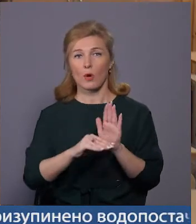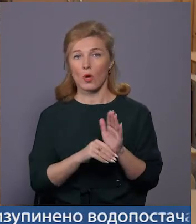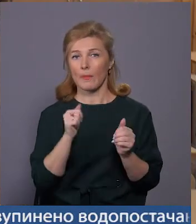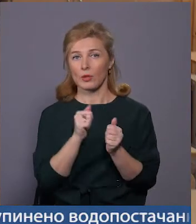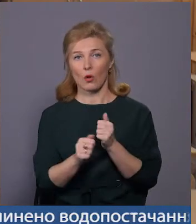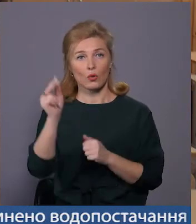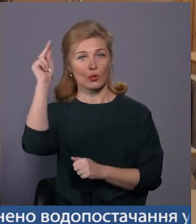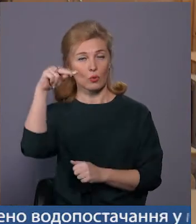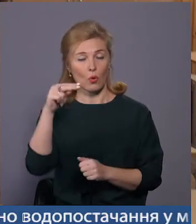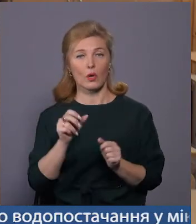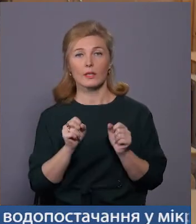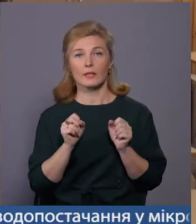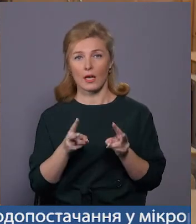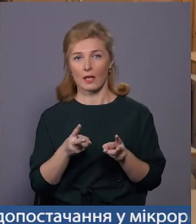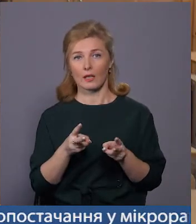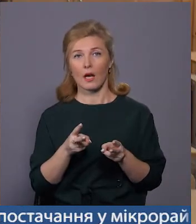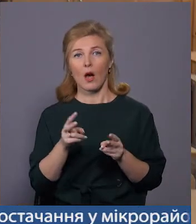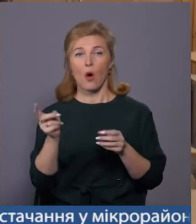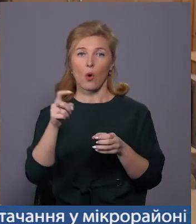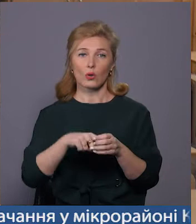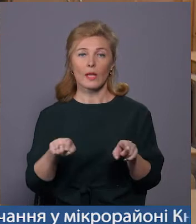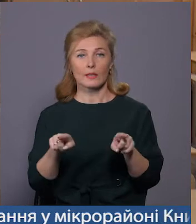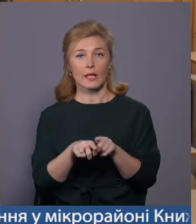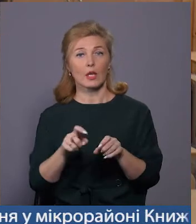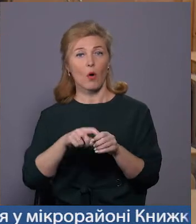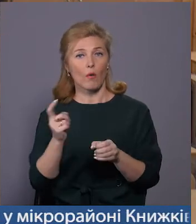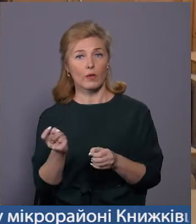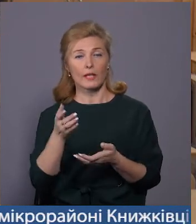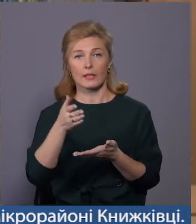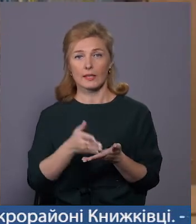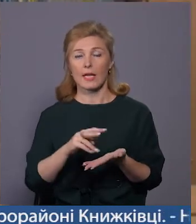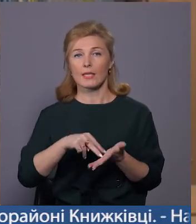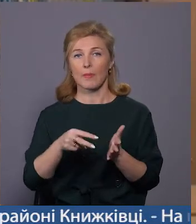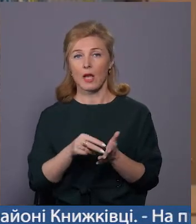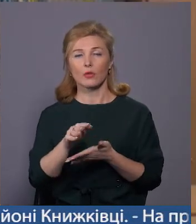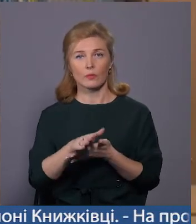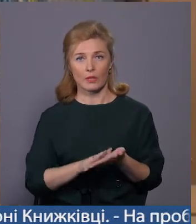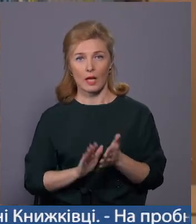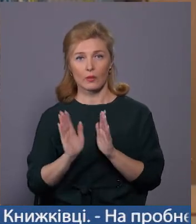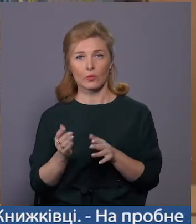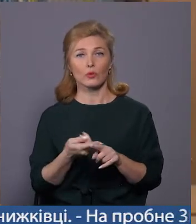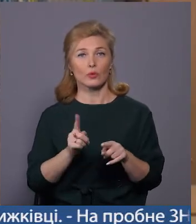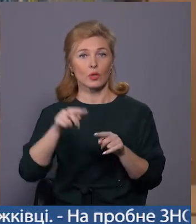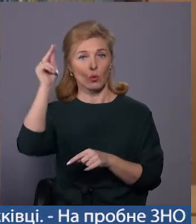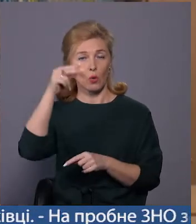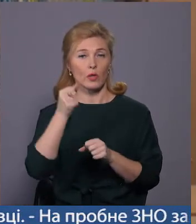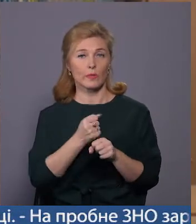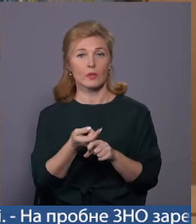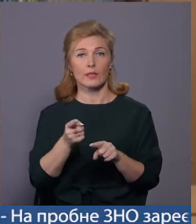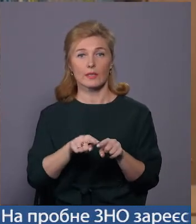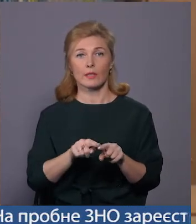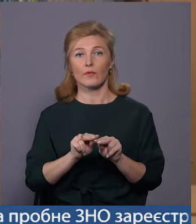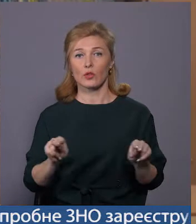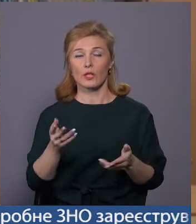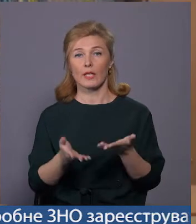кожний урок, воно як і в онлайні, так і в флайні йде за планом. Далі будуть ці уроки відпрацьовувати ці вчителі,